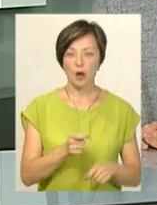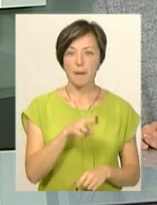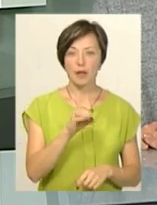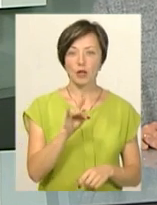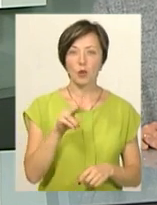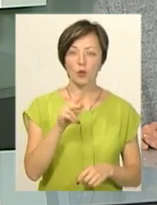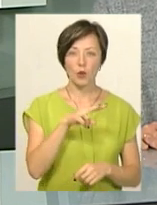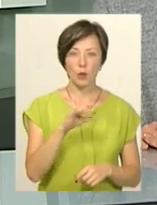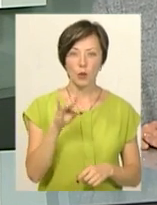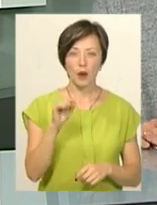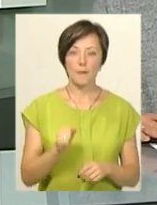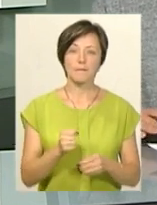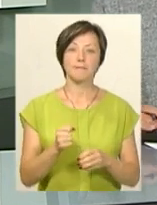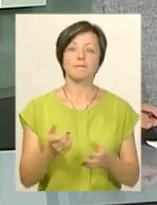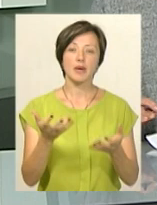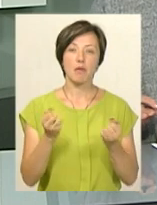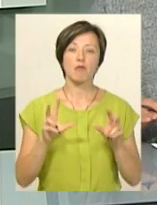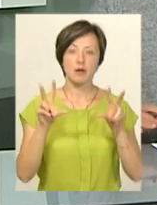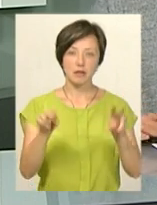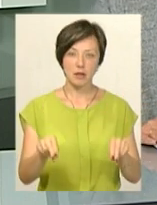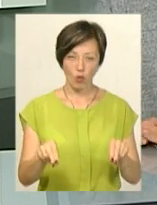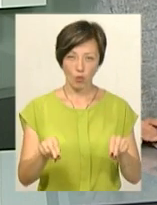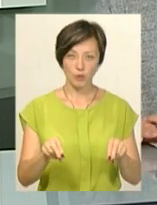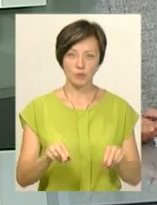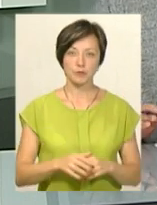присягу січових стрільців, повідомив Сергій Худий.